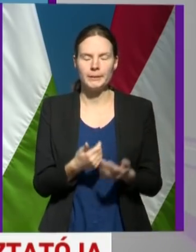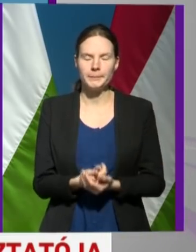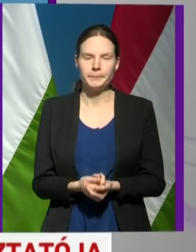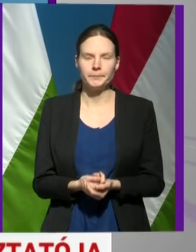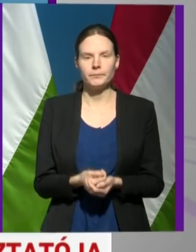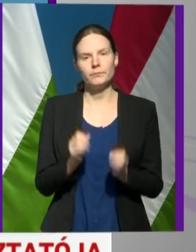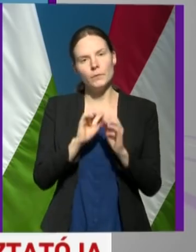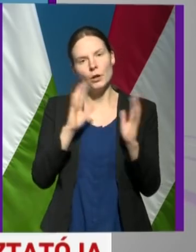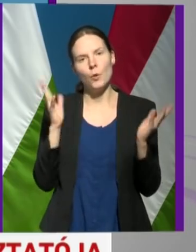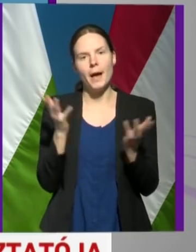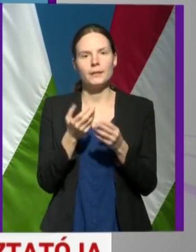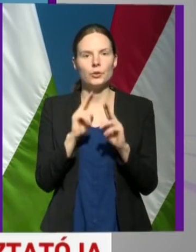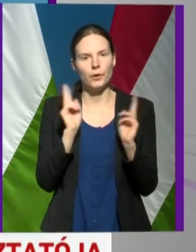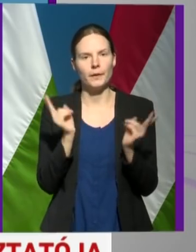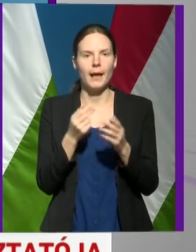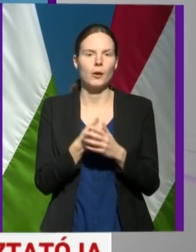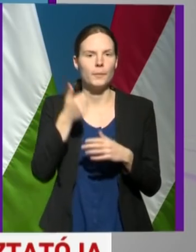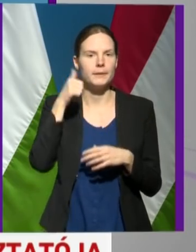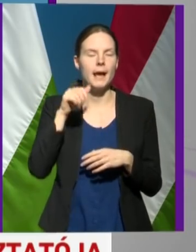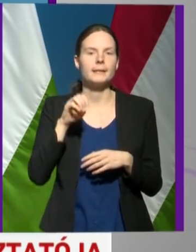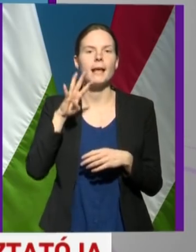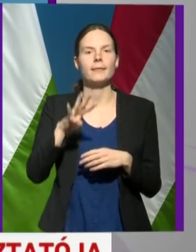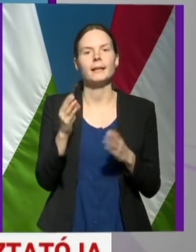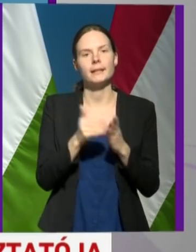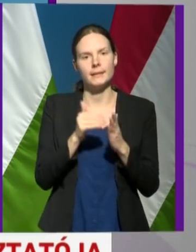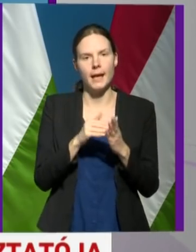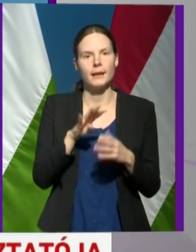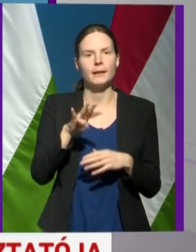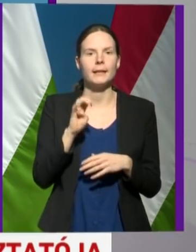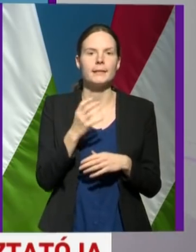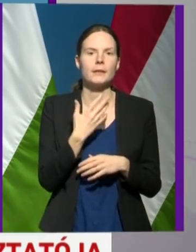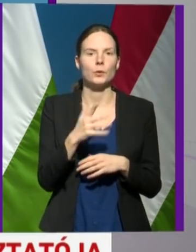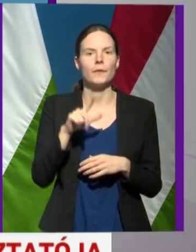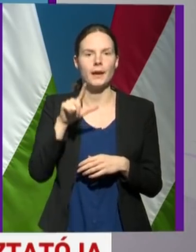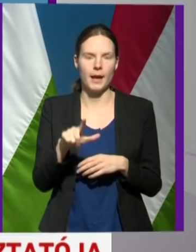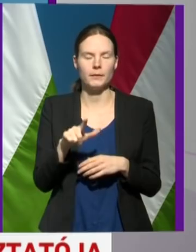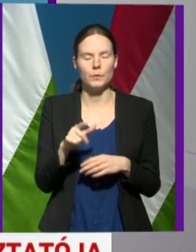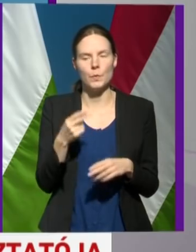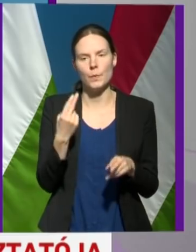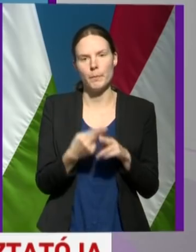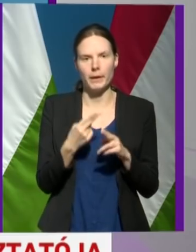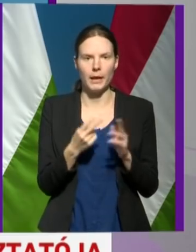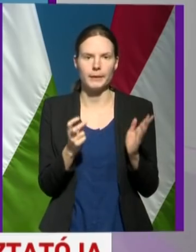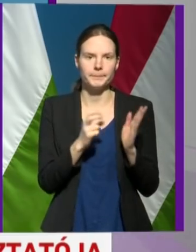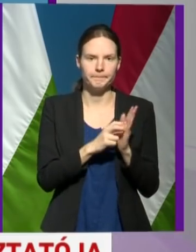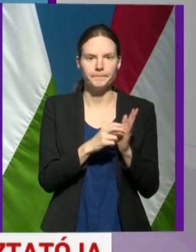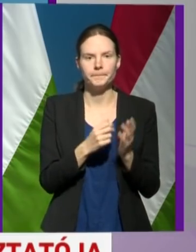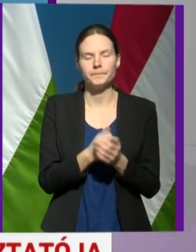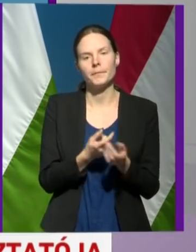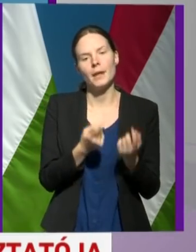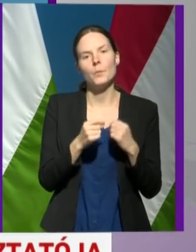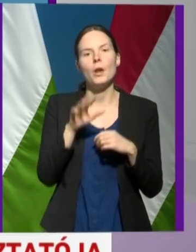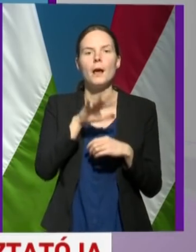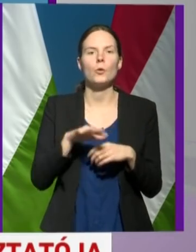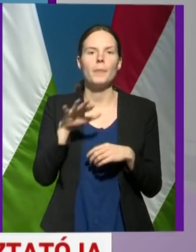Globálisan világszerte 114.452 megbetegedést regisztráltak, ebből